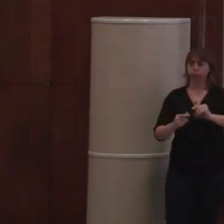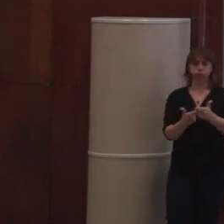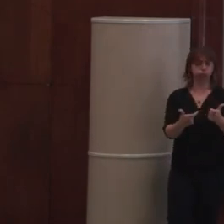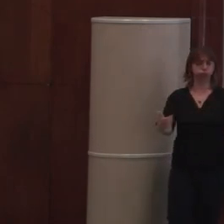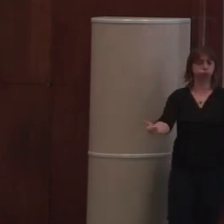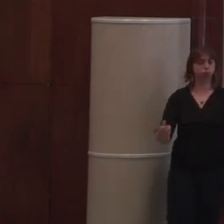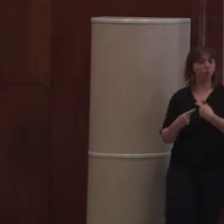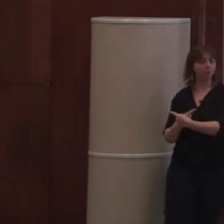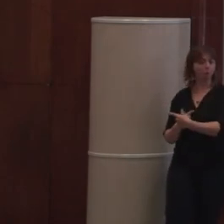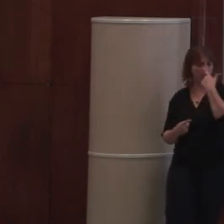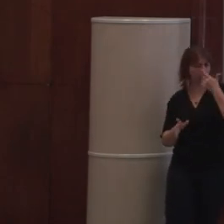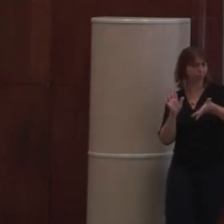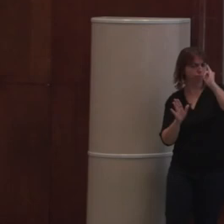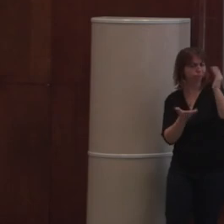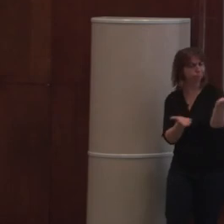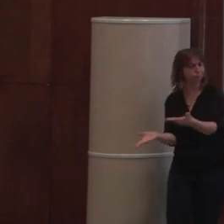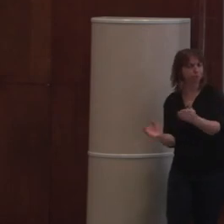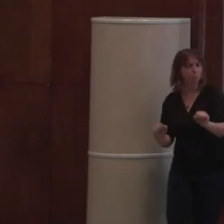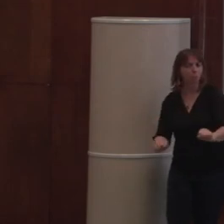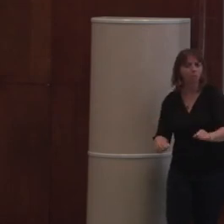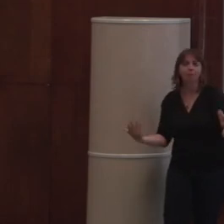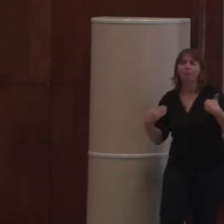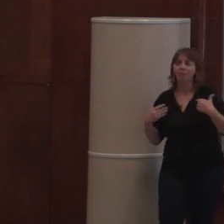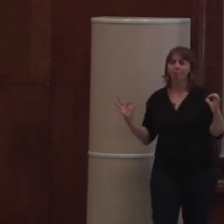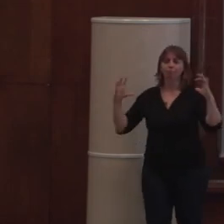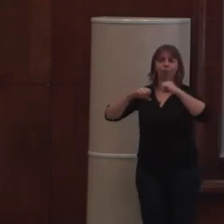loin, ça vaut le coup. Voilà. Bon, mais j'ai terminé.